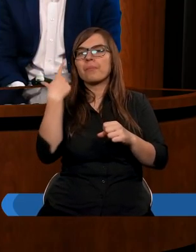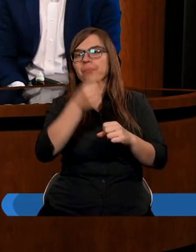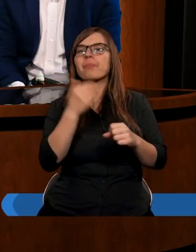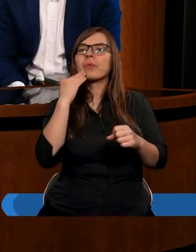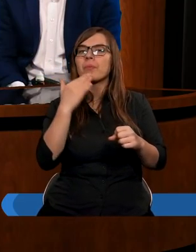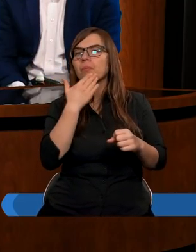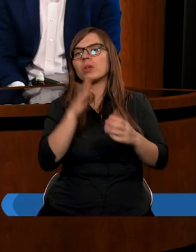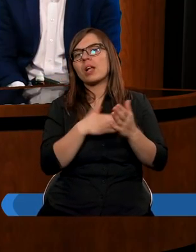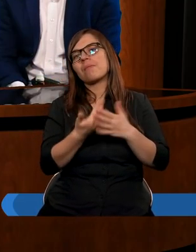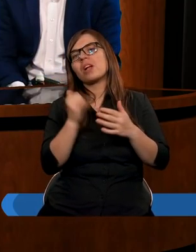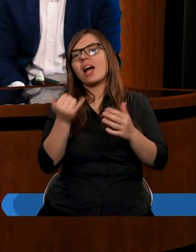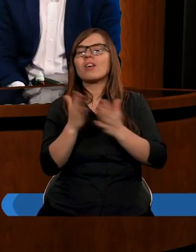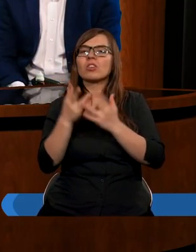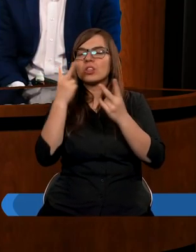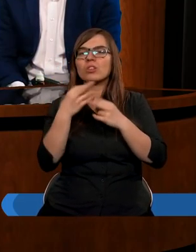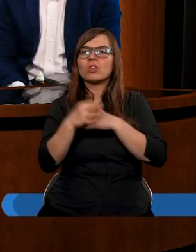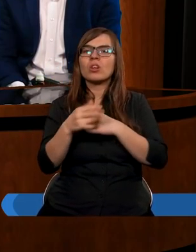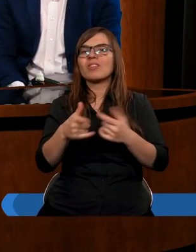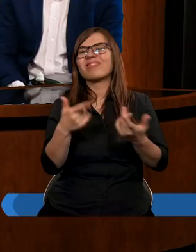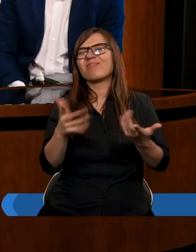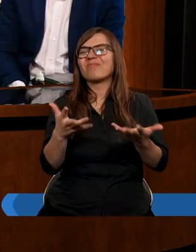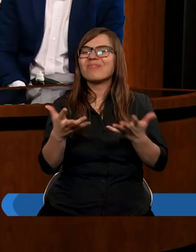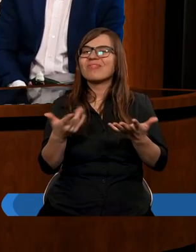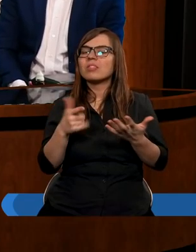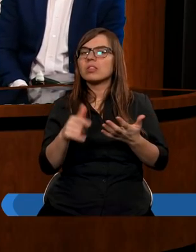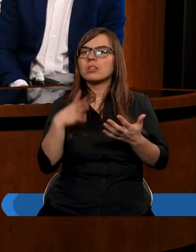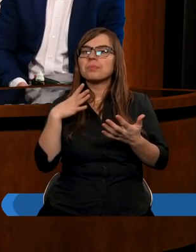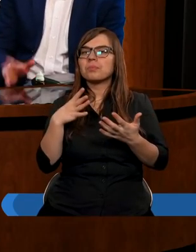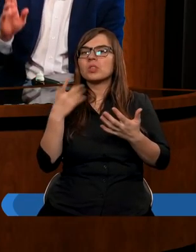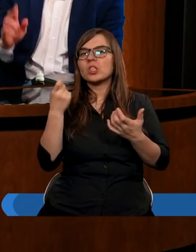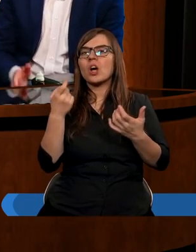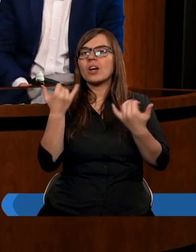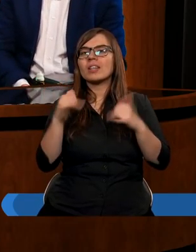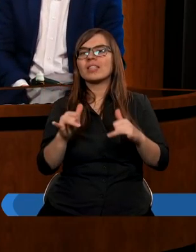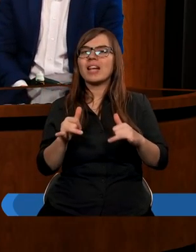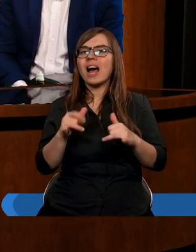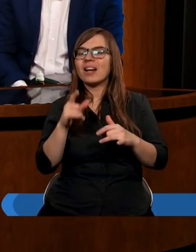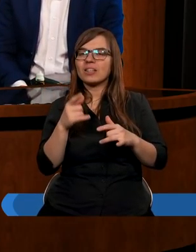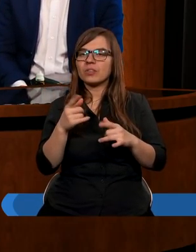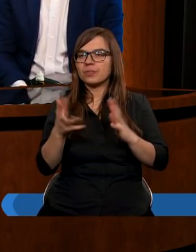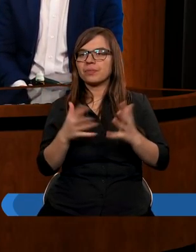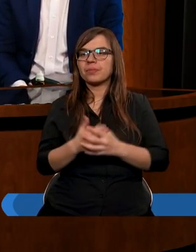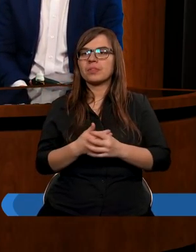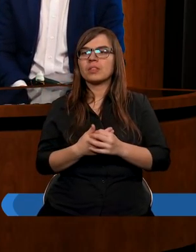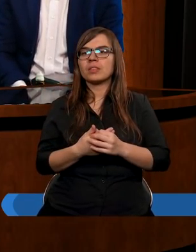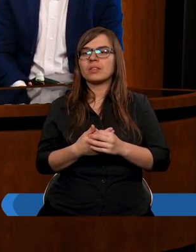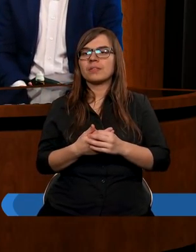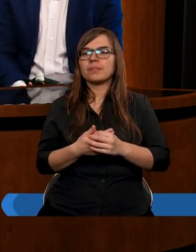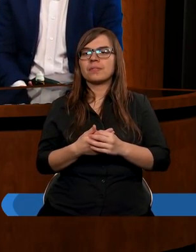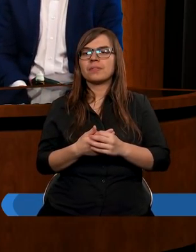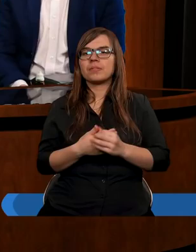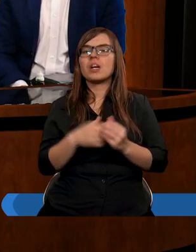po południu z jakąś książką, czy głosić Ewangelię, no to słabo by to było z naszymi zborami, kościołami naszymi.